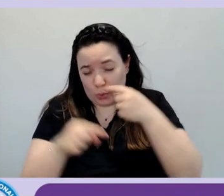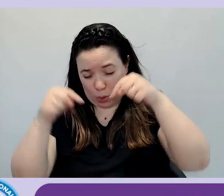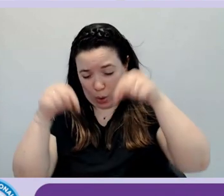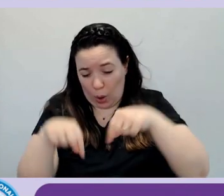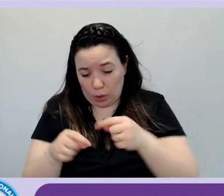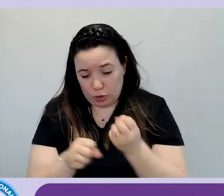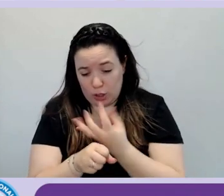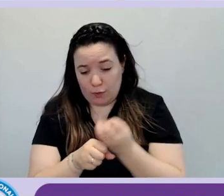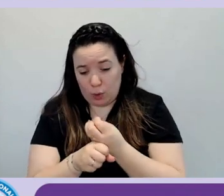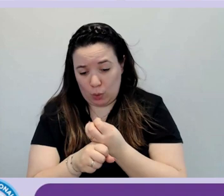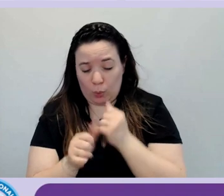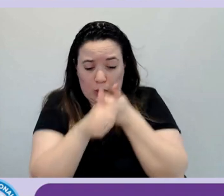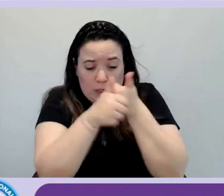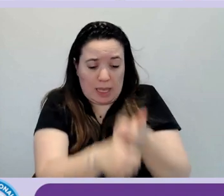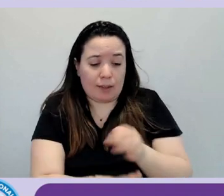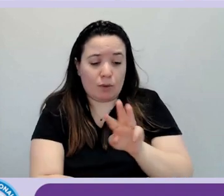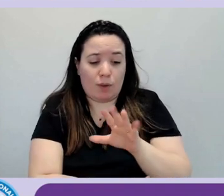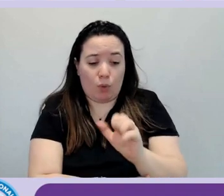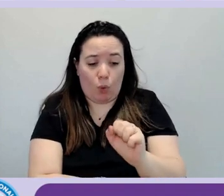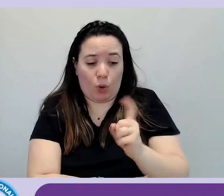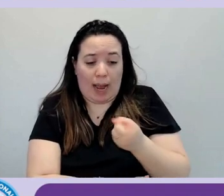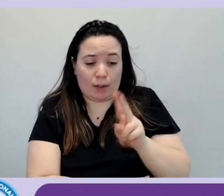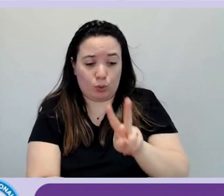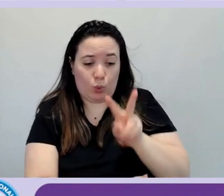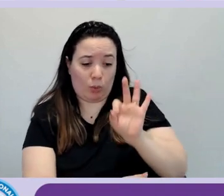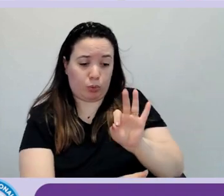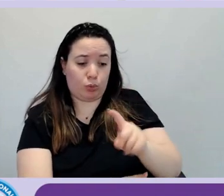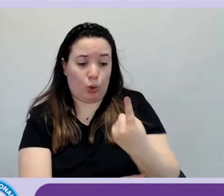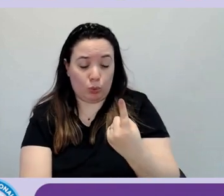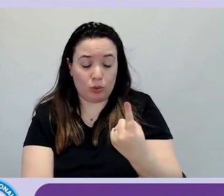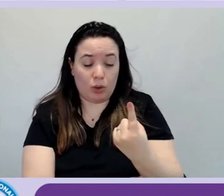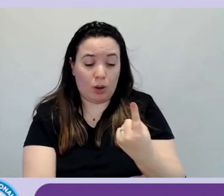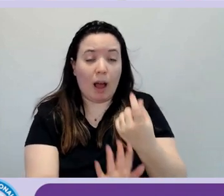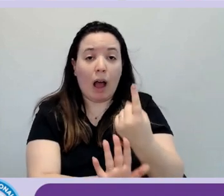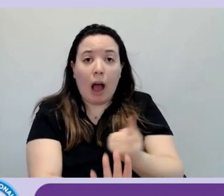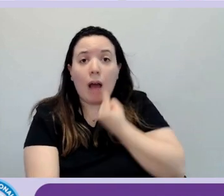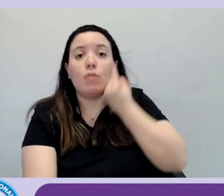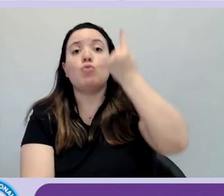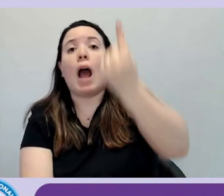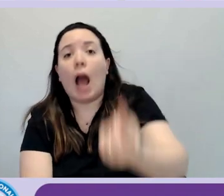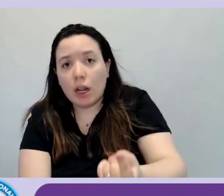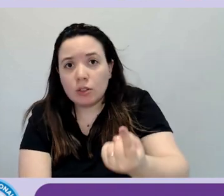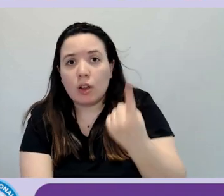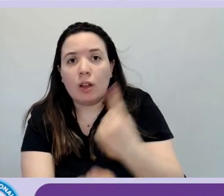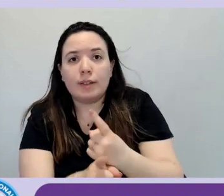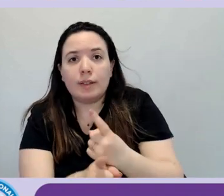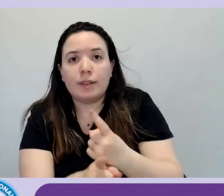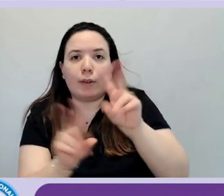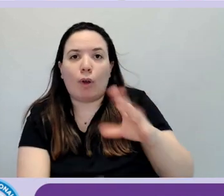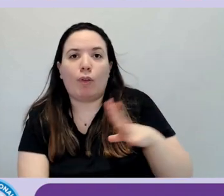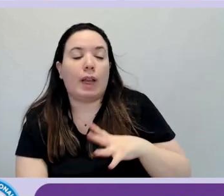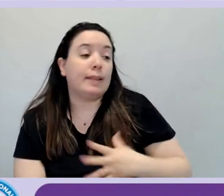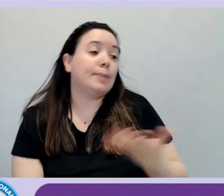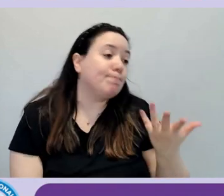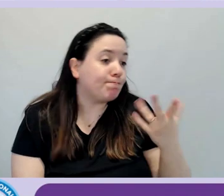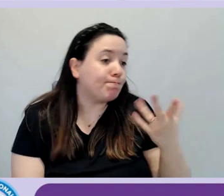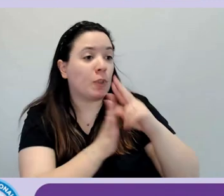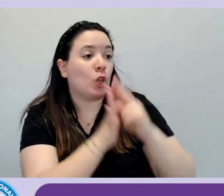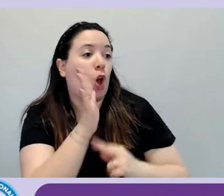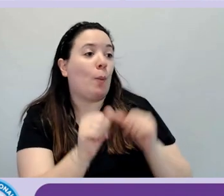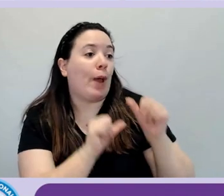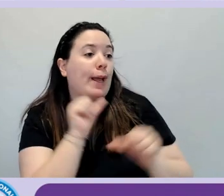2.1 e tra circa un anno vada dal proprio cliente dicendo guarda che è cambiata la normativa